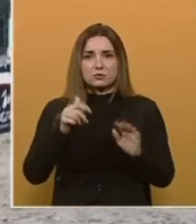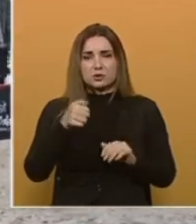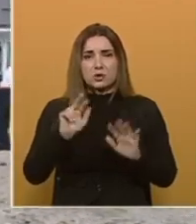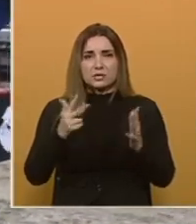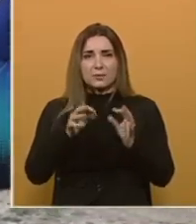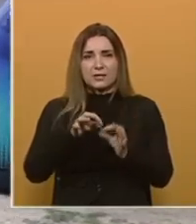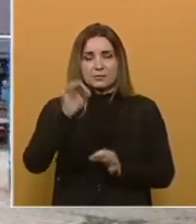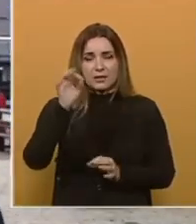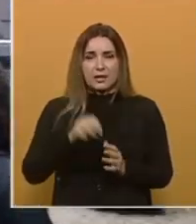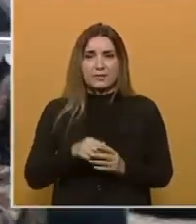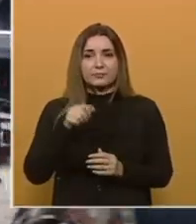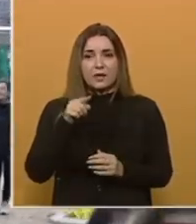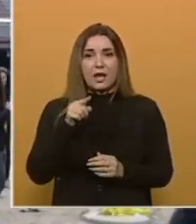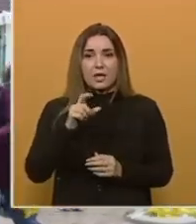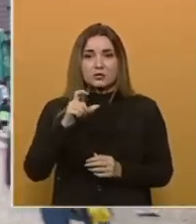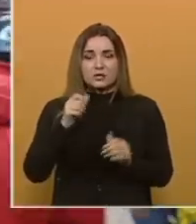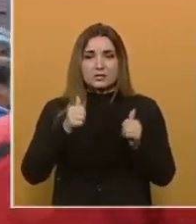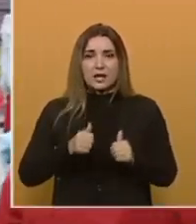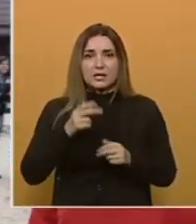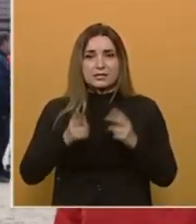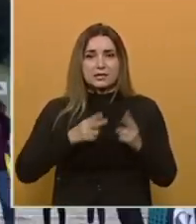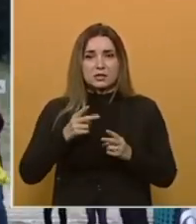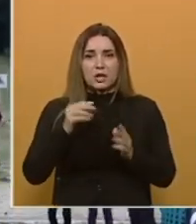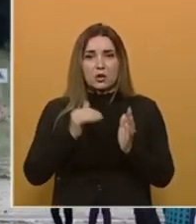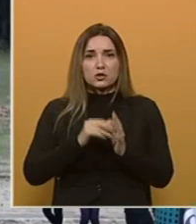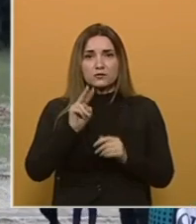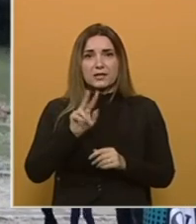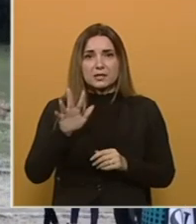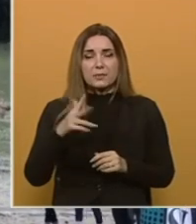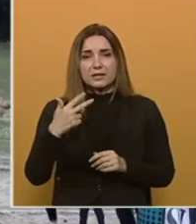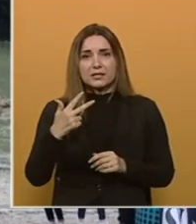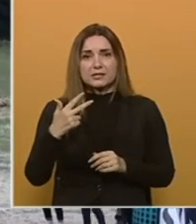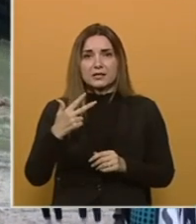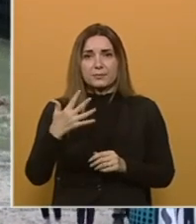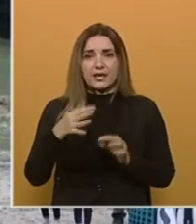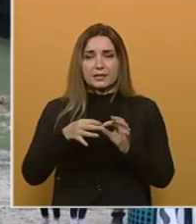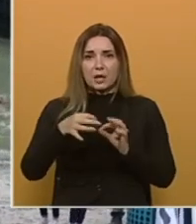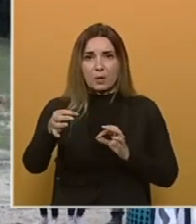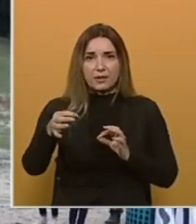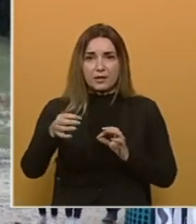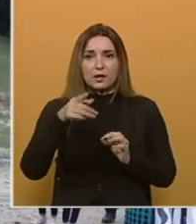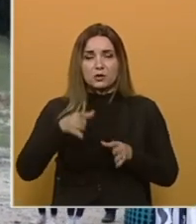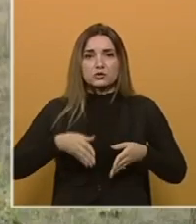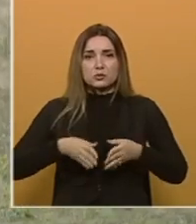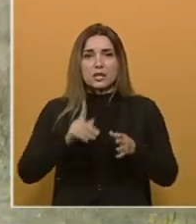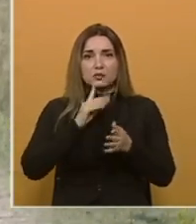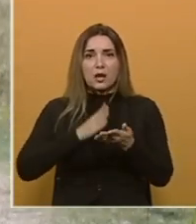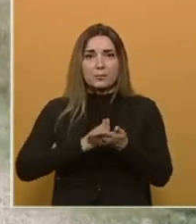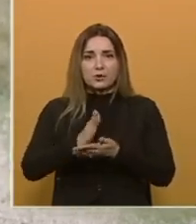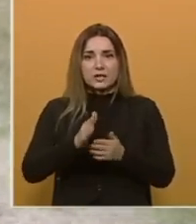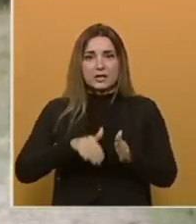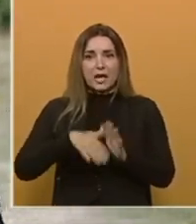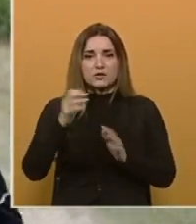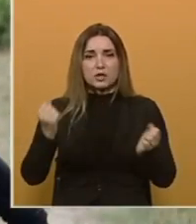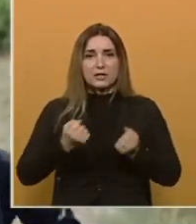spomenute dvije utrke, na Čvrsnici se danas trčalo još na 25 i 35 kilometara. Staze su to koje prolaze pored najveće